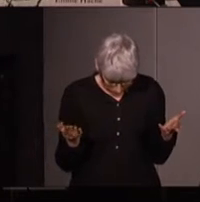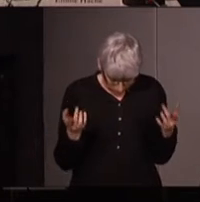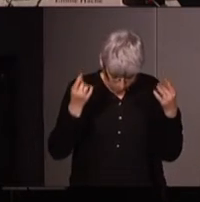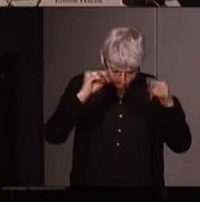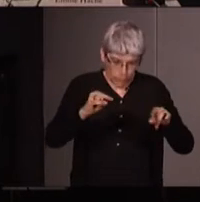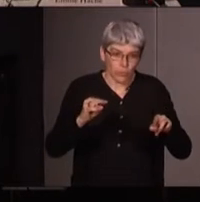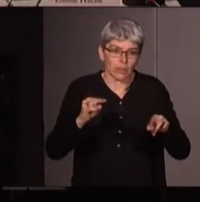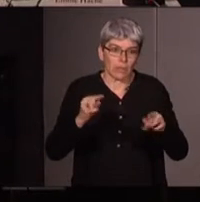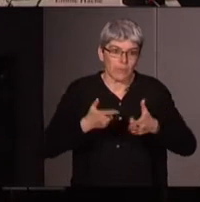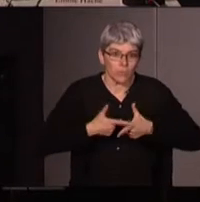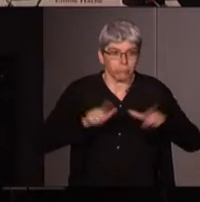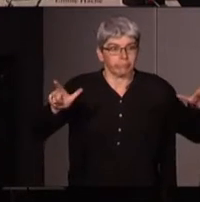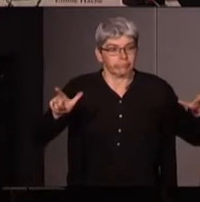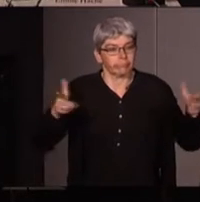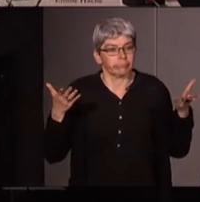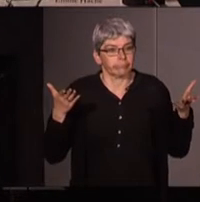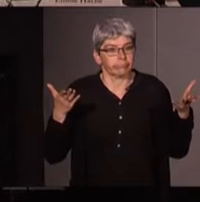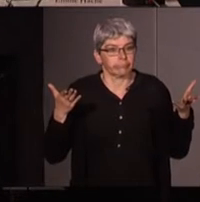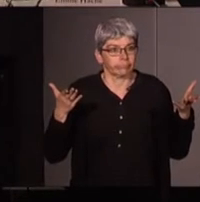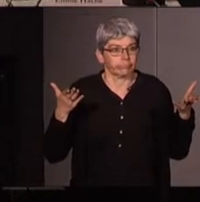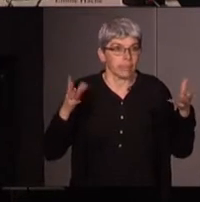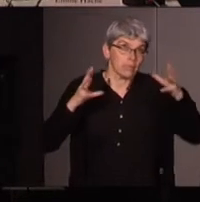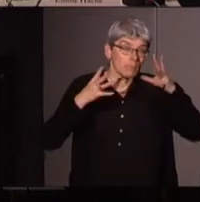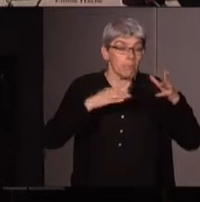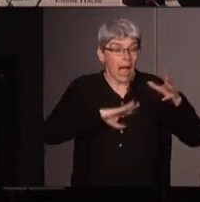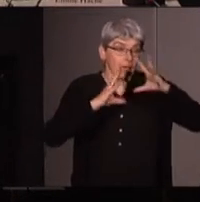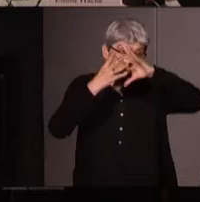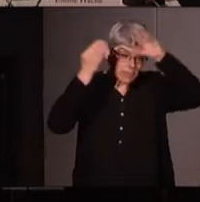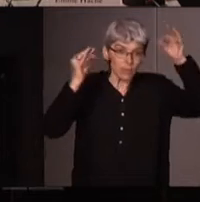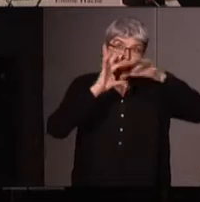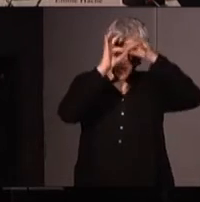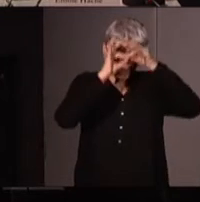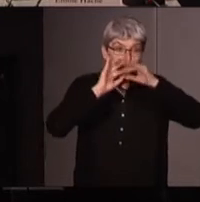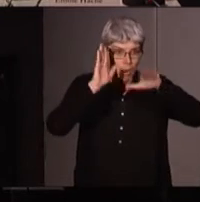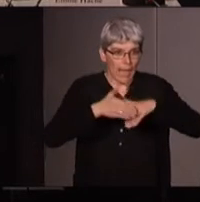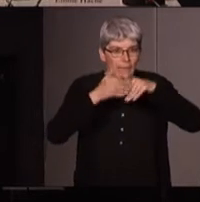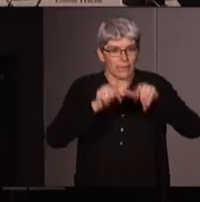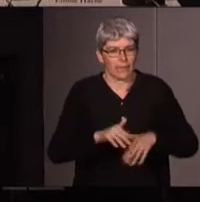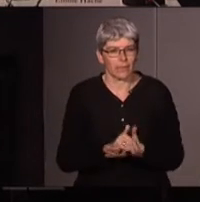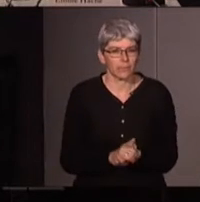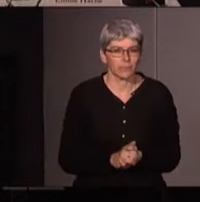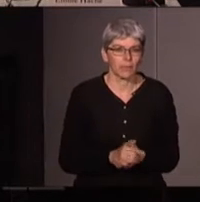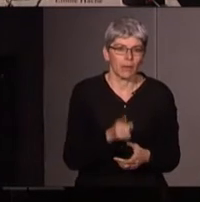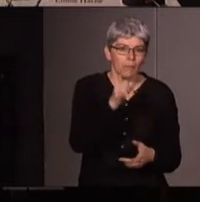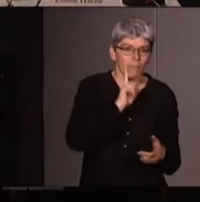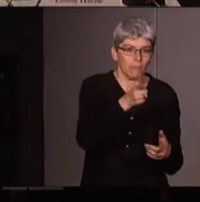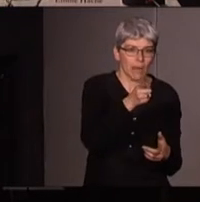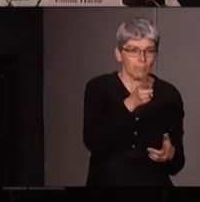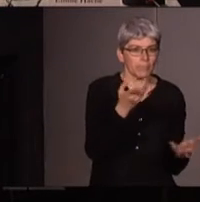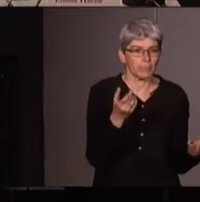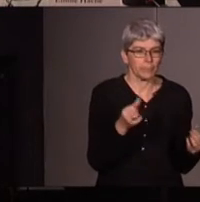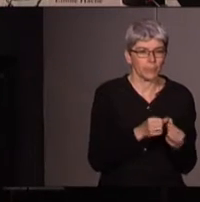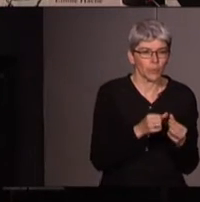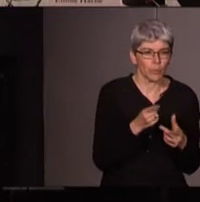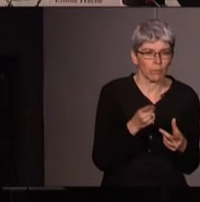revendication et d'émancipation dans des formes spirituelles et de religion ou simplement en revivant